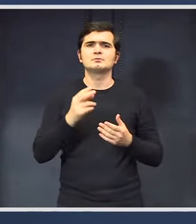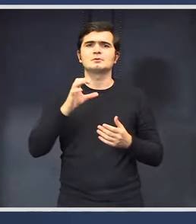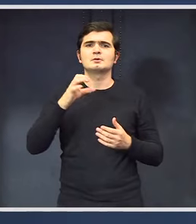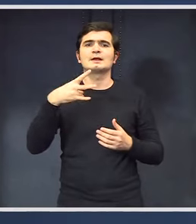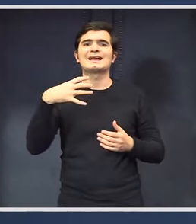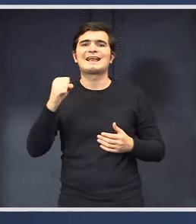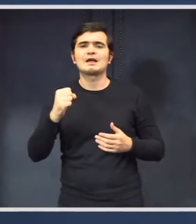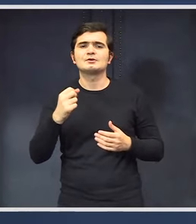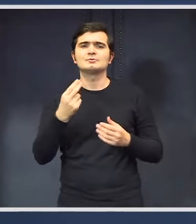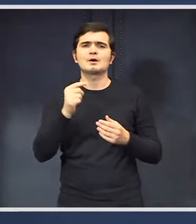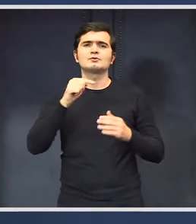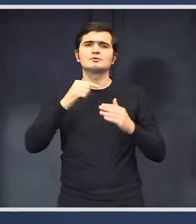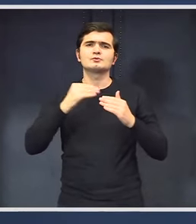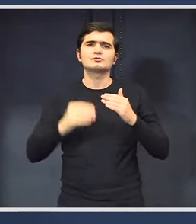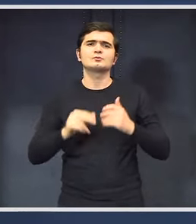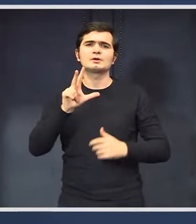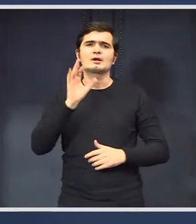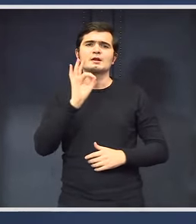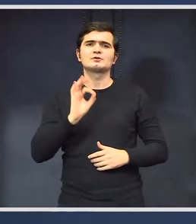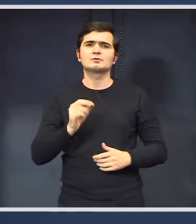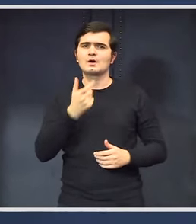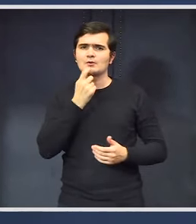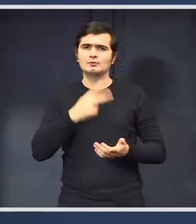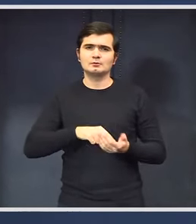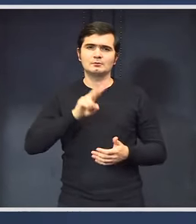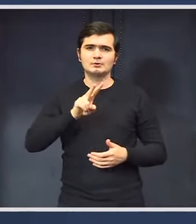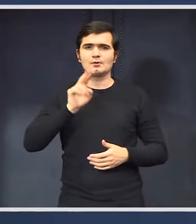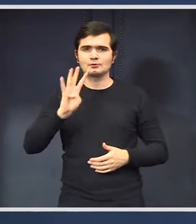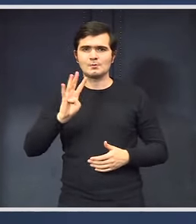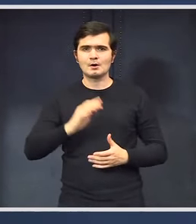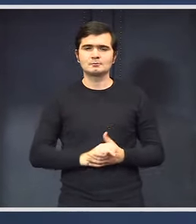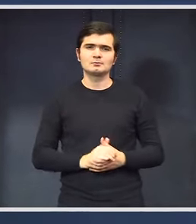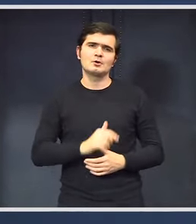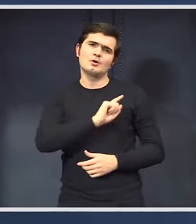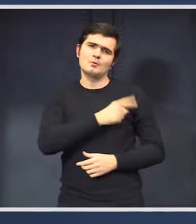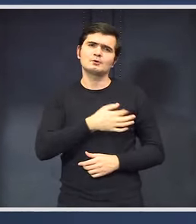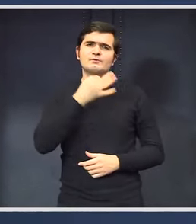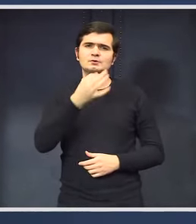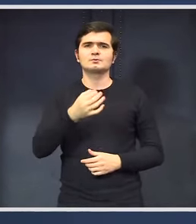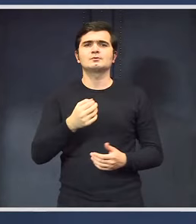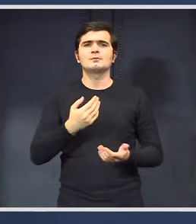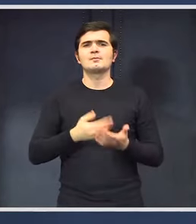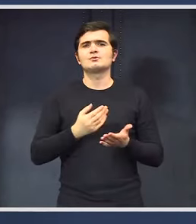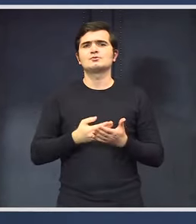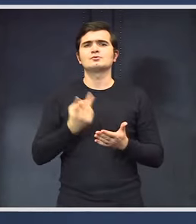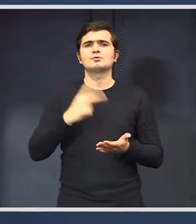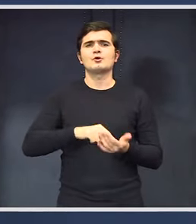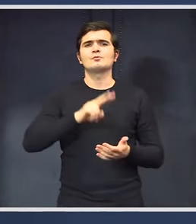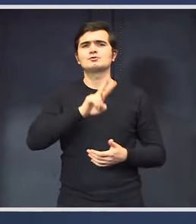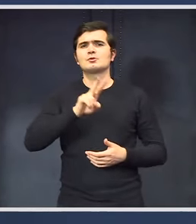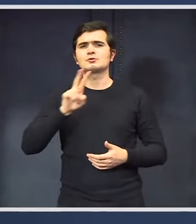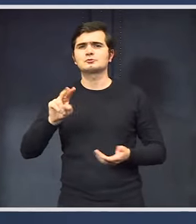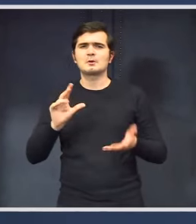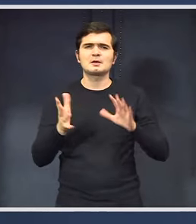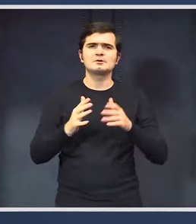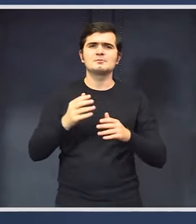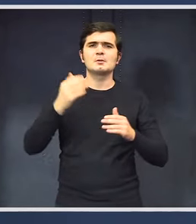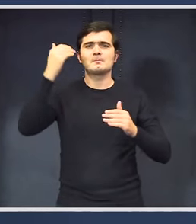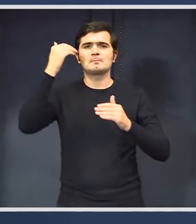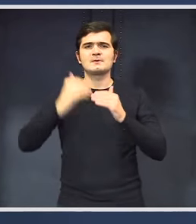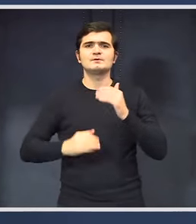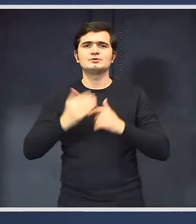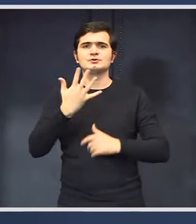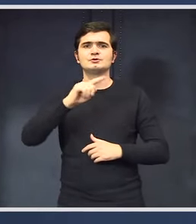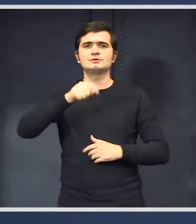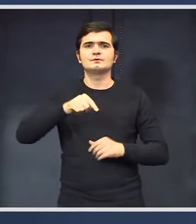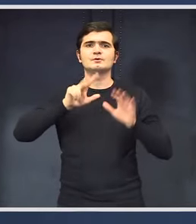și pe ESA în 2024 și pot să vă spun pentru 2022 estimăm un deficit de 5,84%